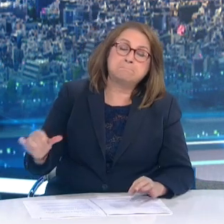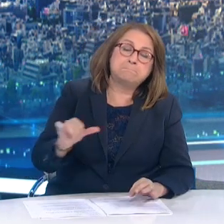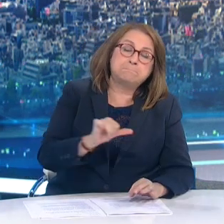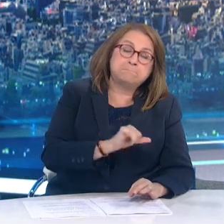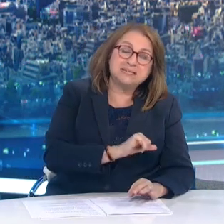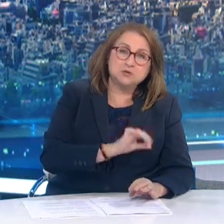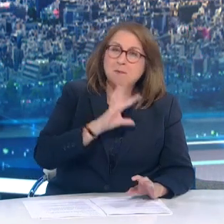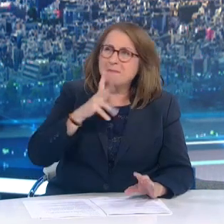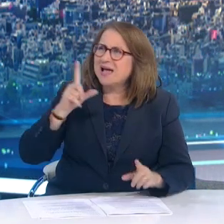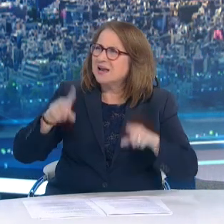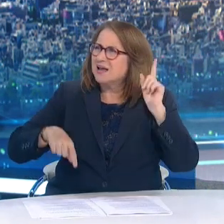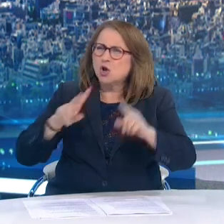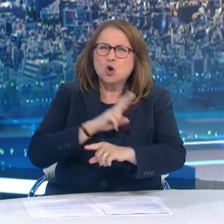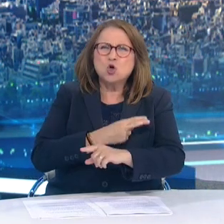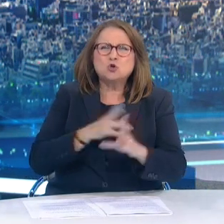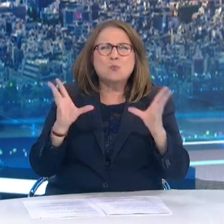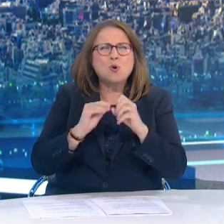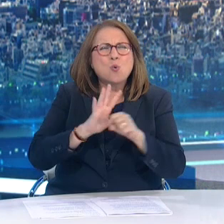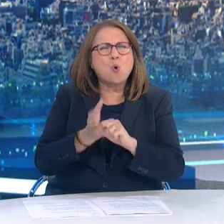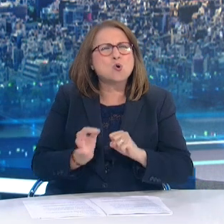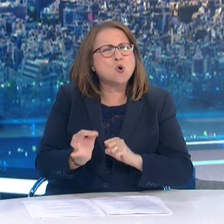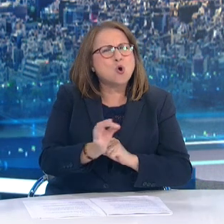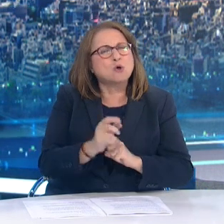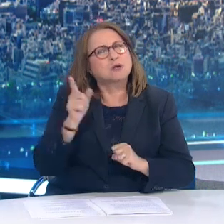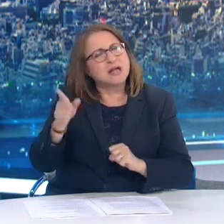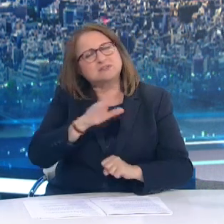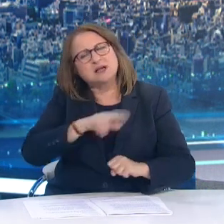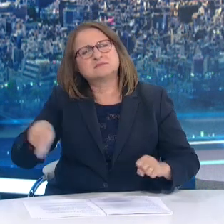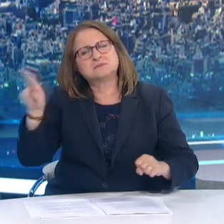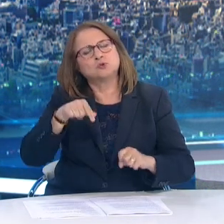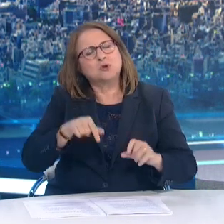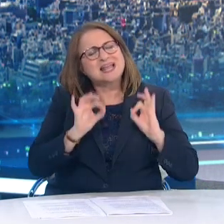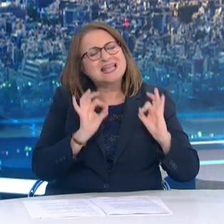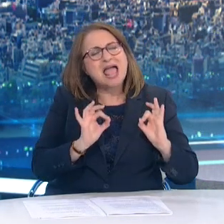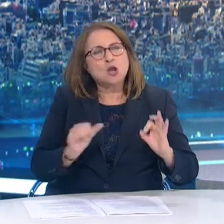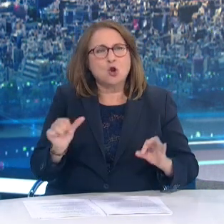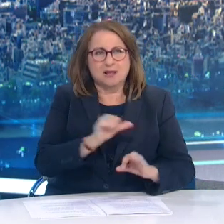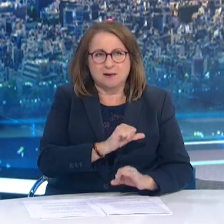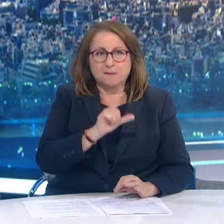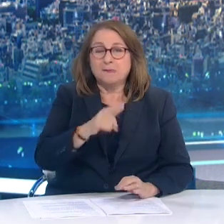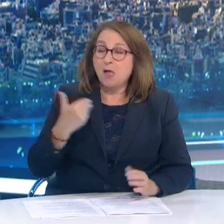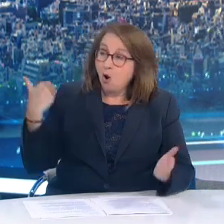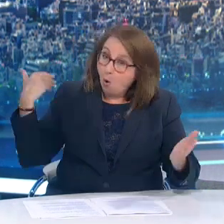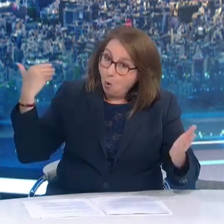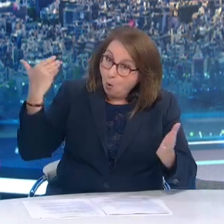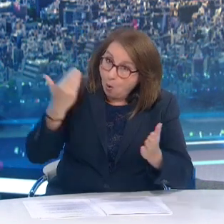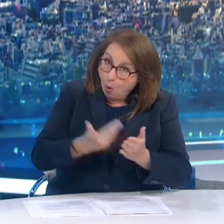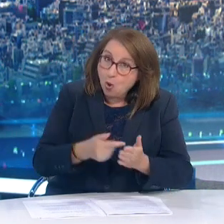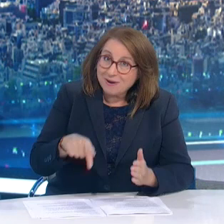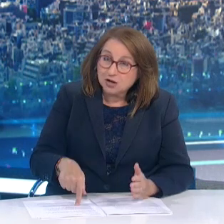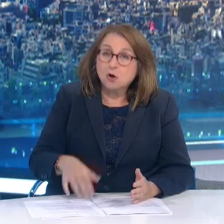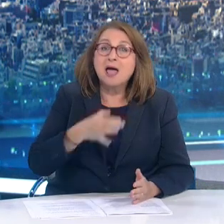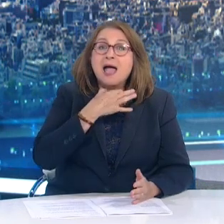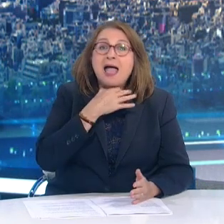διάρκεια της πανδημίας θέλω να το τονίσω για μία ακόμη φορά Όλα τα επίγοντα και έκτακτα περιστατικά Διεξάγονταν